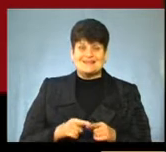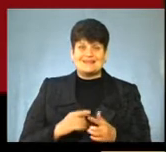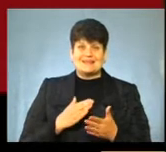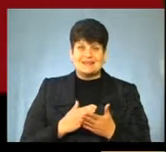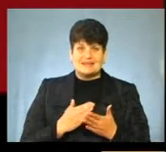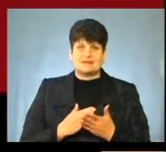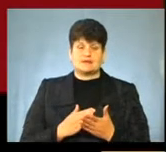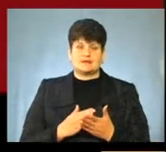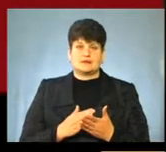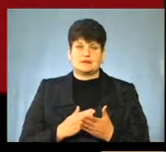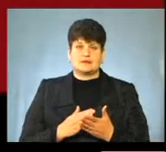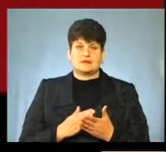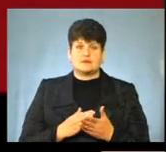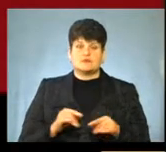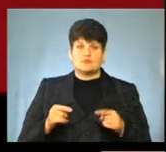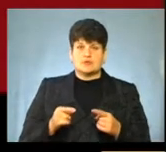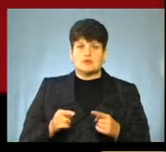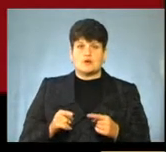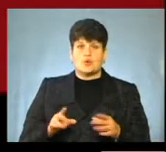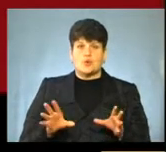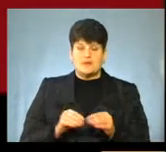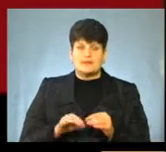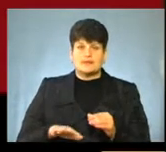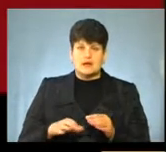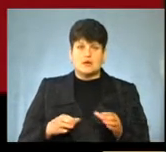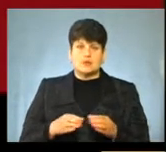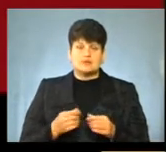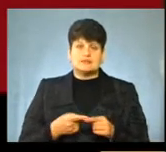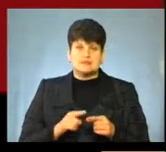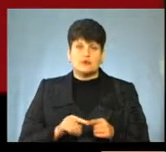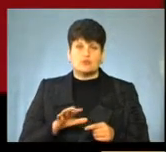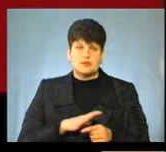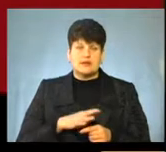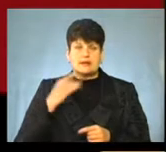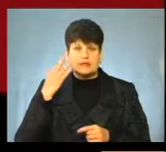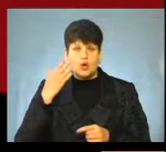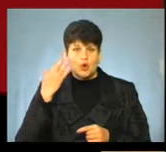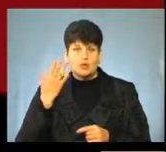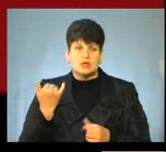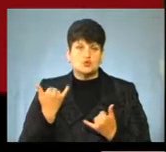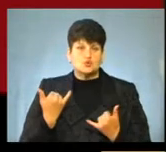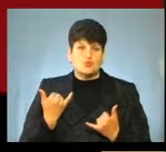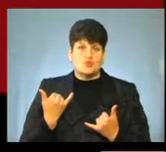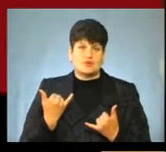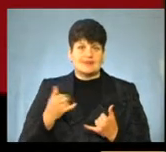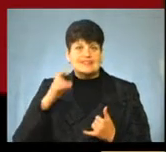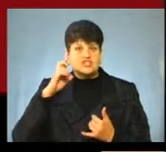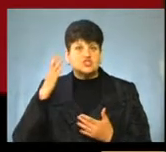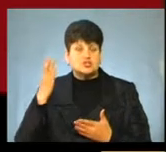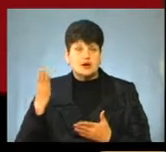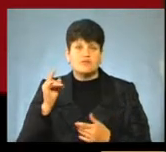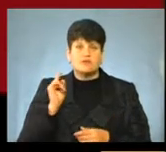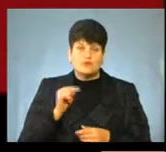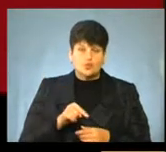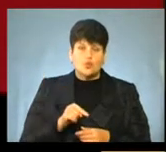і є ідеологія сьогодні утворення об'єдних територіальних громад, це і була ідеологія сьогодні держави